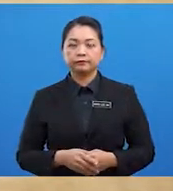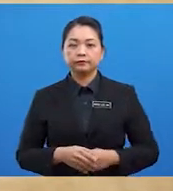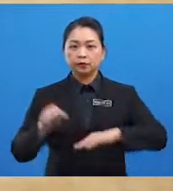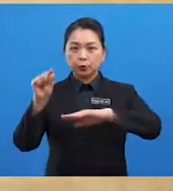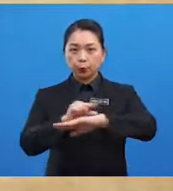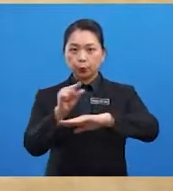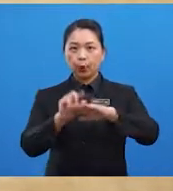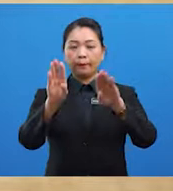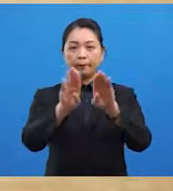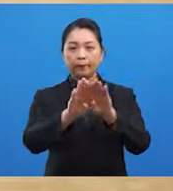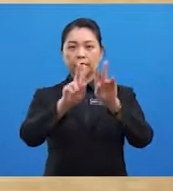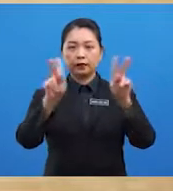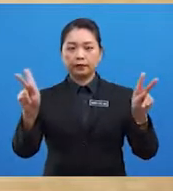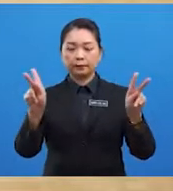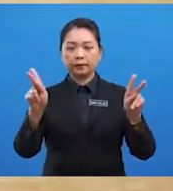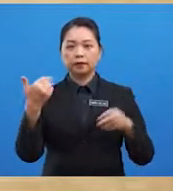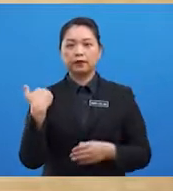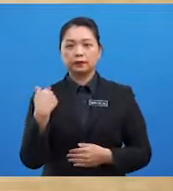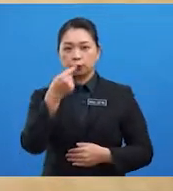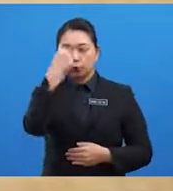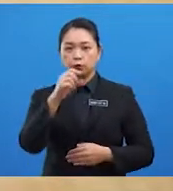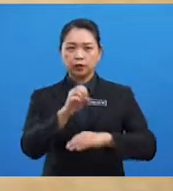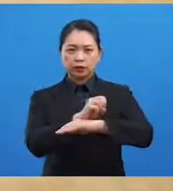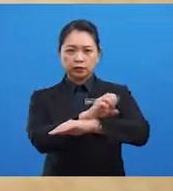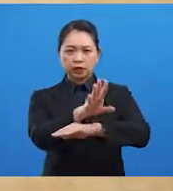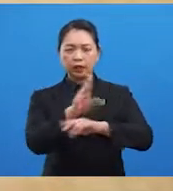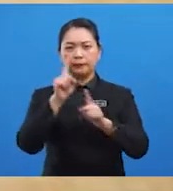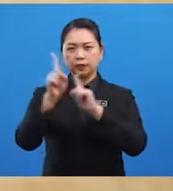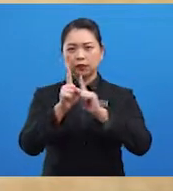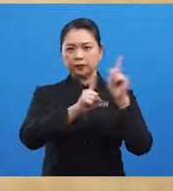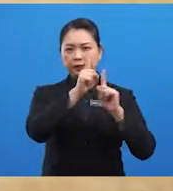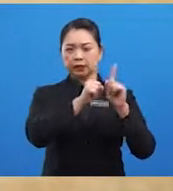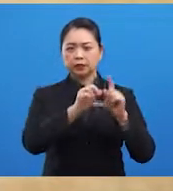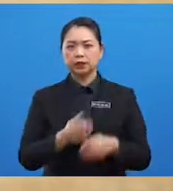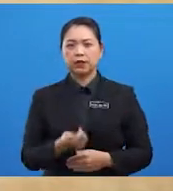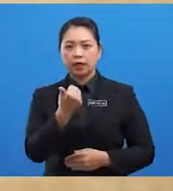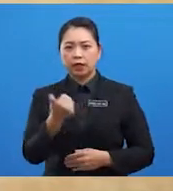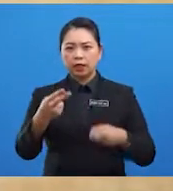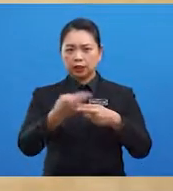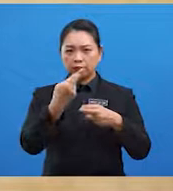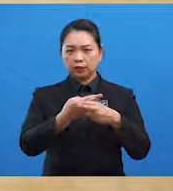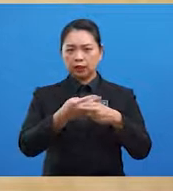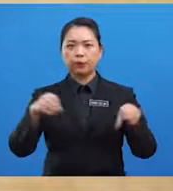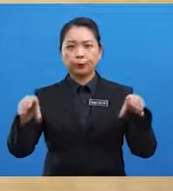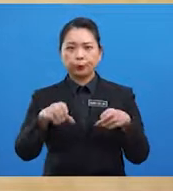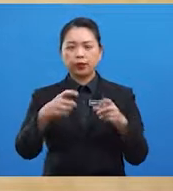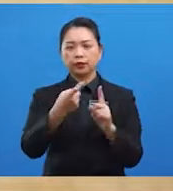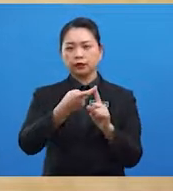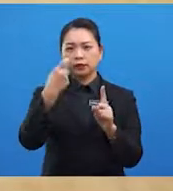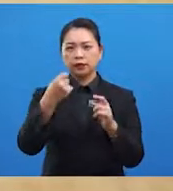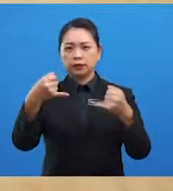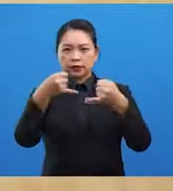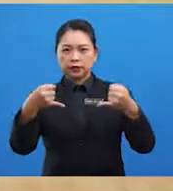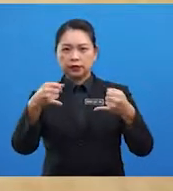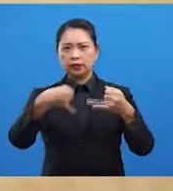papan kamar ialah untuk mengesan bintang utara Alat ringkas ini diperbuat dari tali